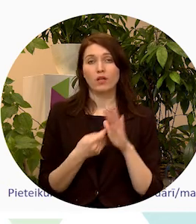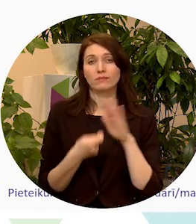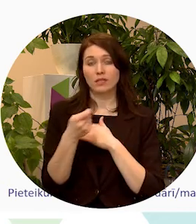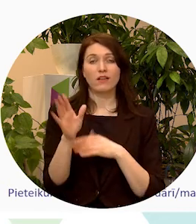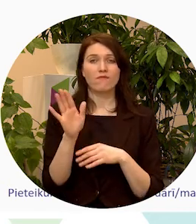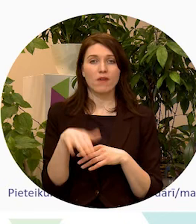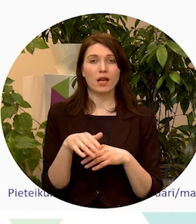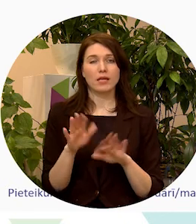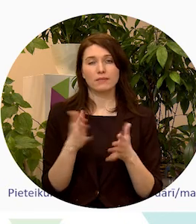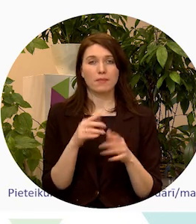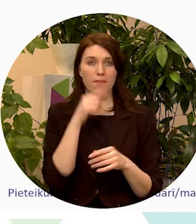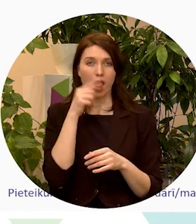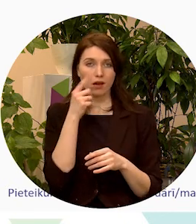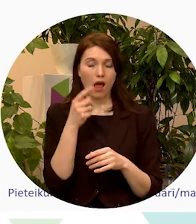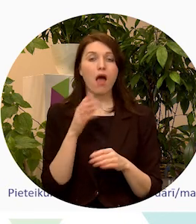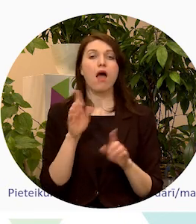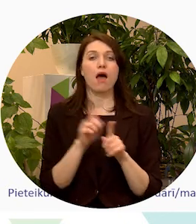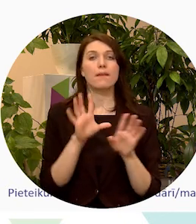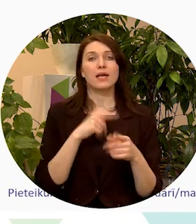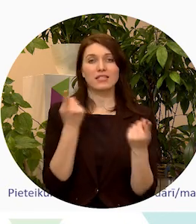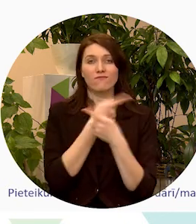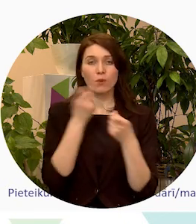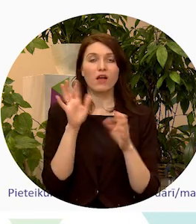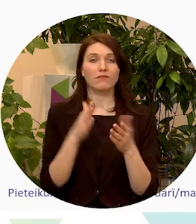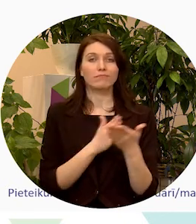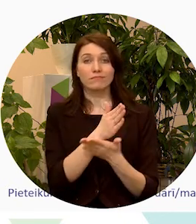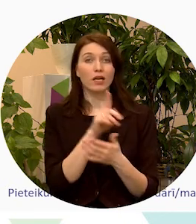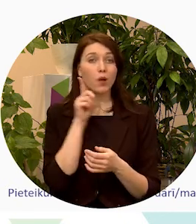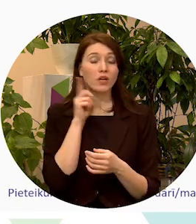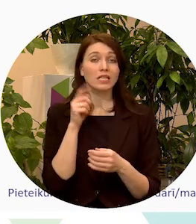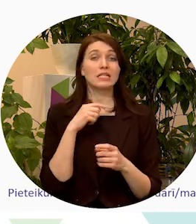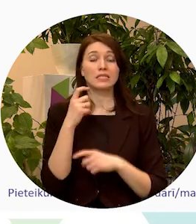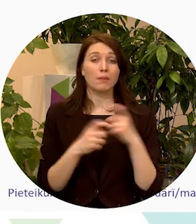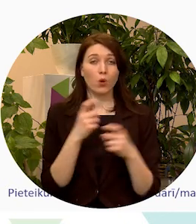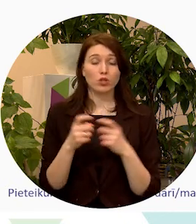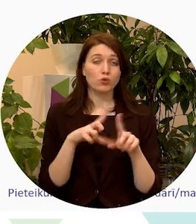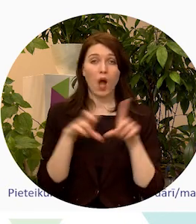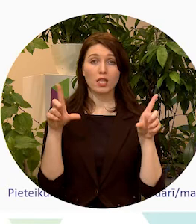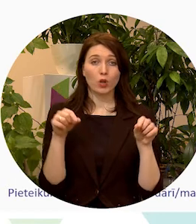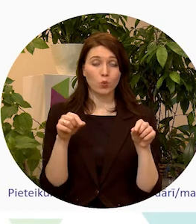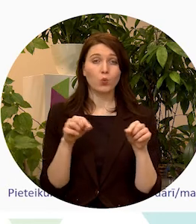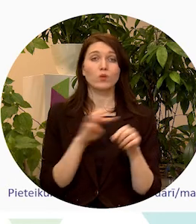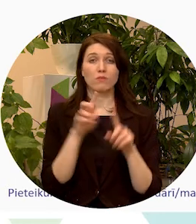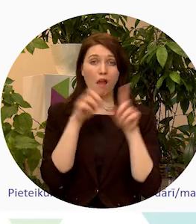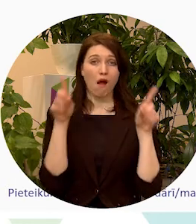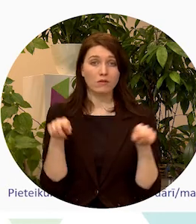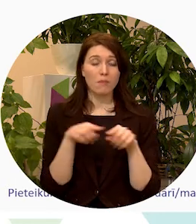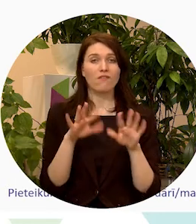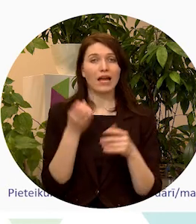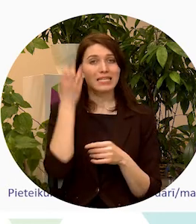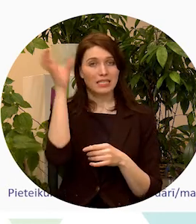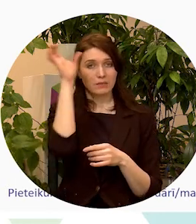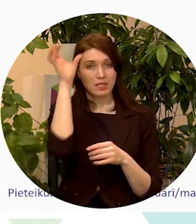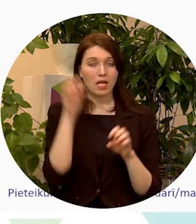provizoriski martā, kur arī pēc informācijas var vērsties jaunas startautisko programma aģentūras mājas lapā vai izglītības nācas